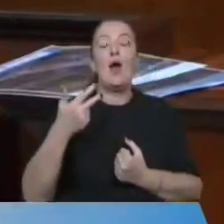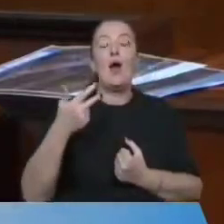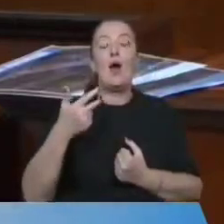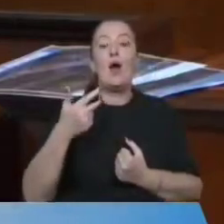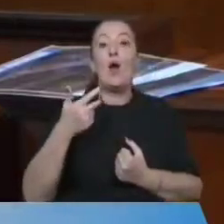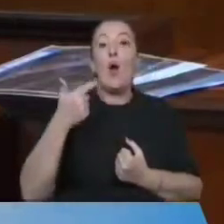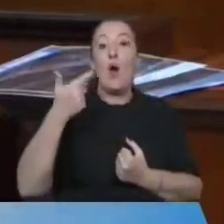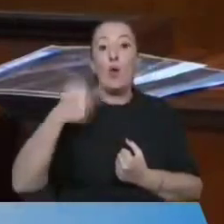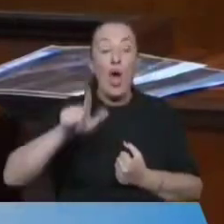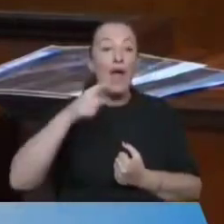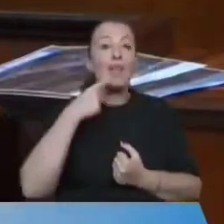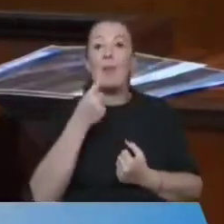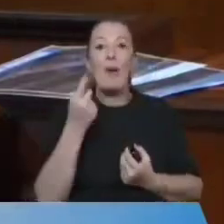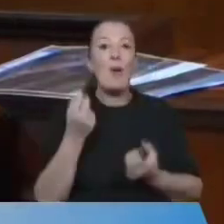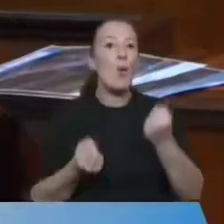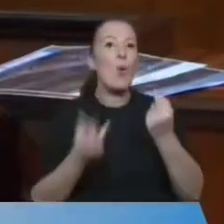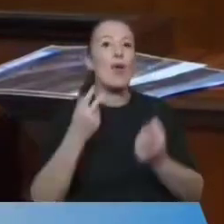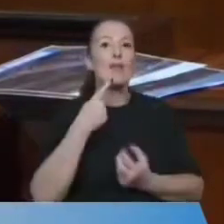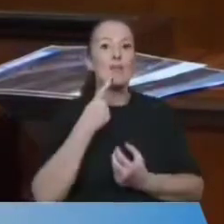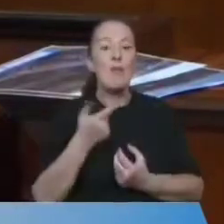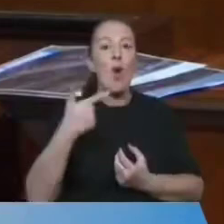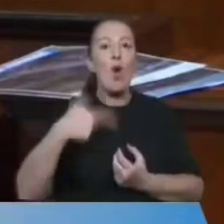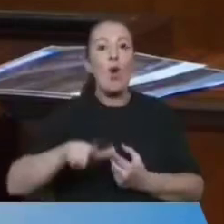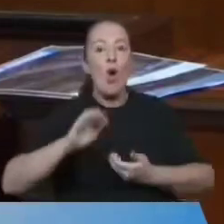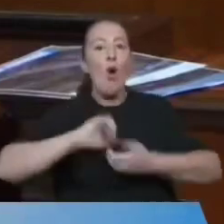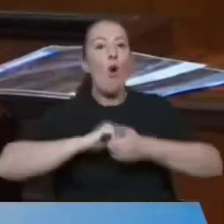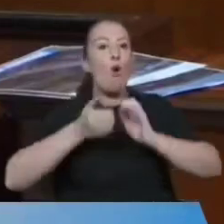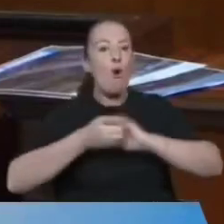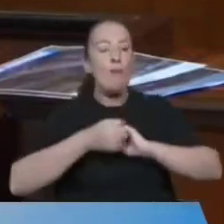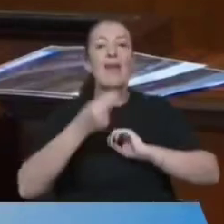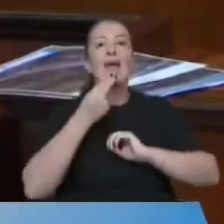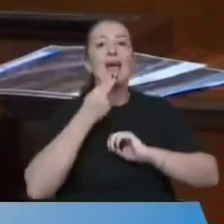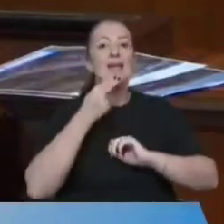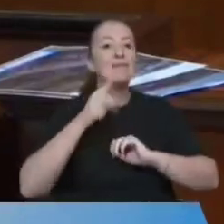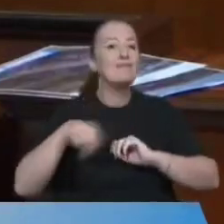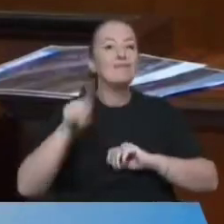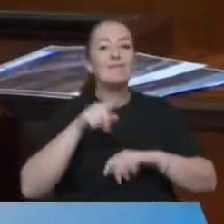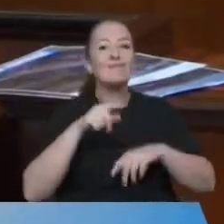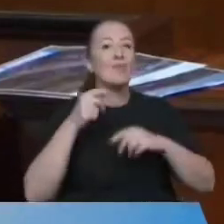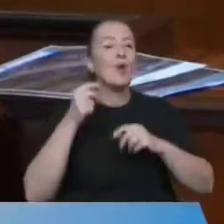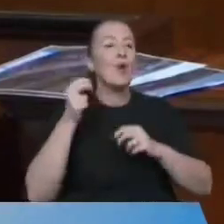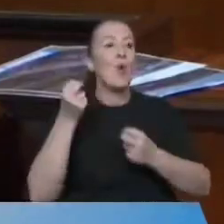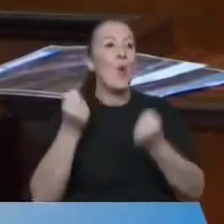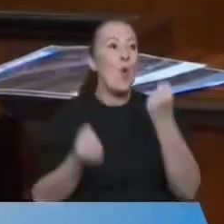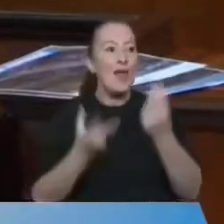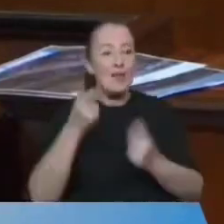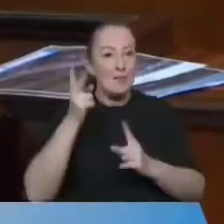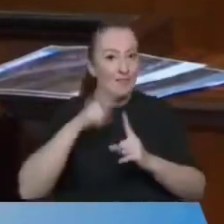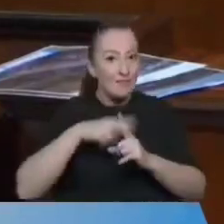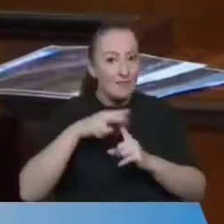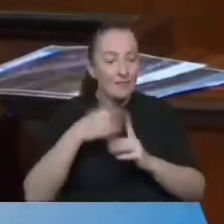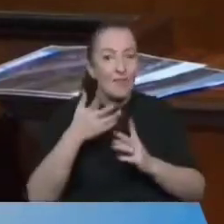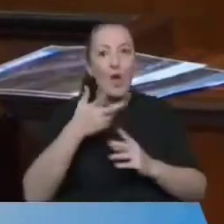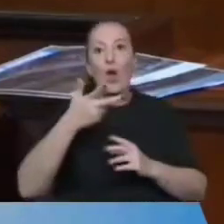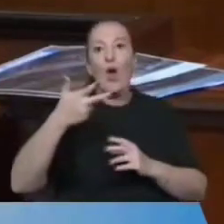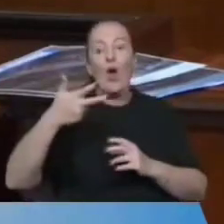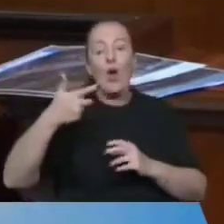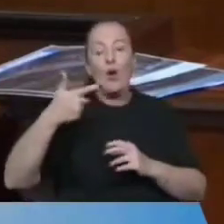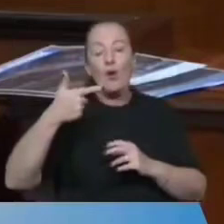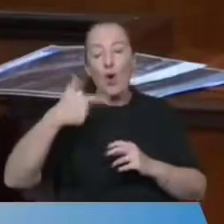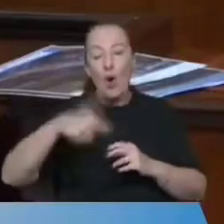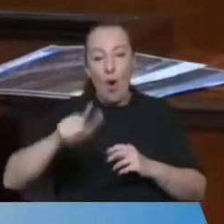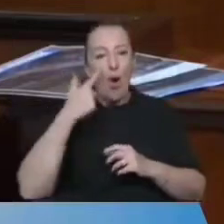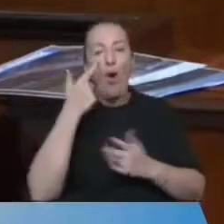köy üretim demek. Köy'deki kooperatifçiliğe, köy'deki kadınların üretimin katılmasında, köylerde bulunan tarihi yapılara,